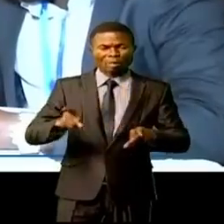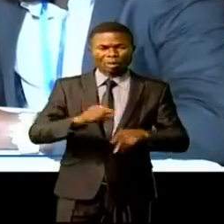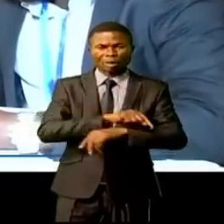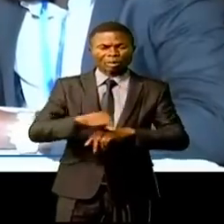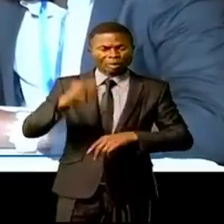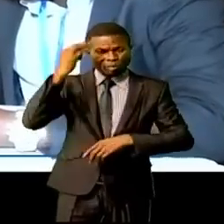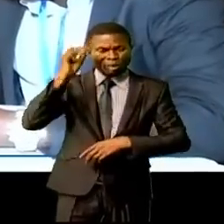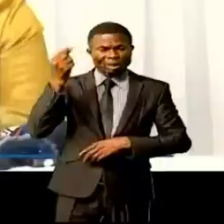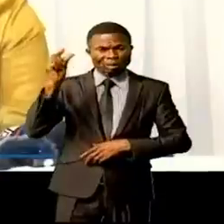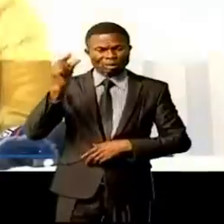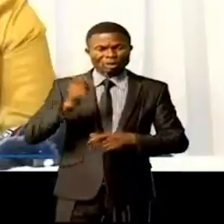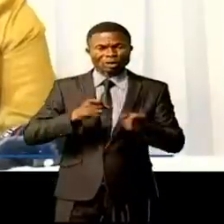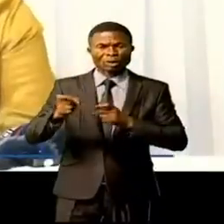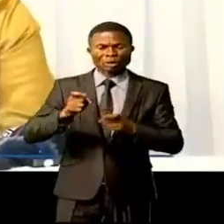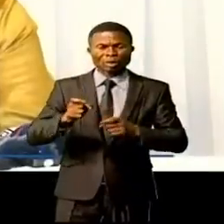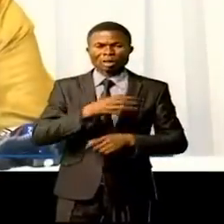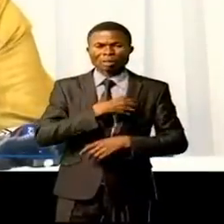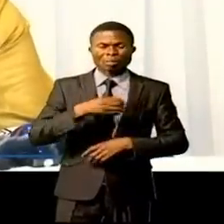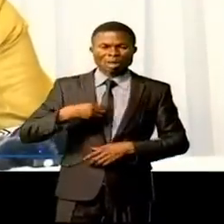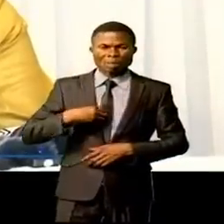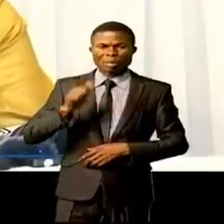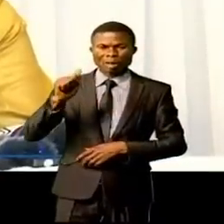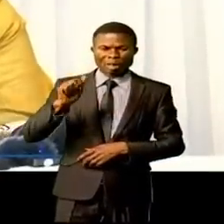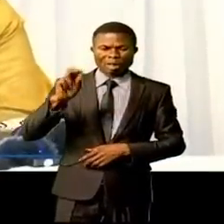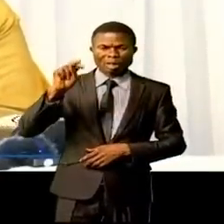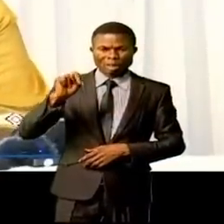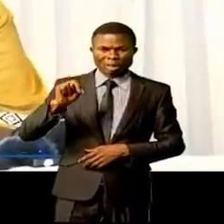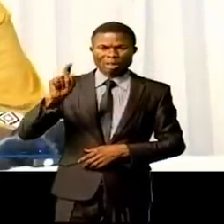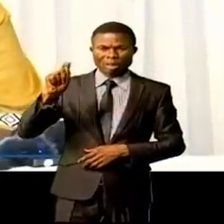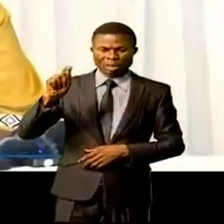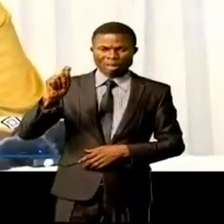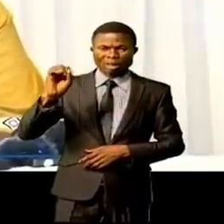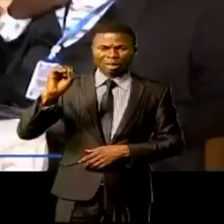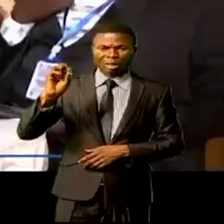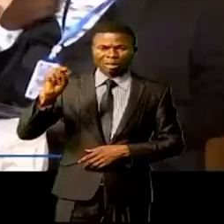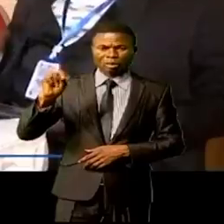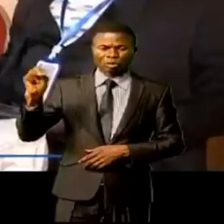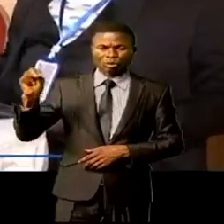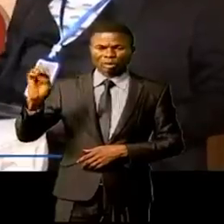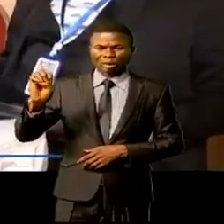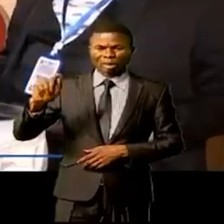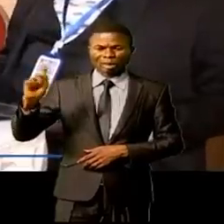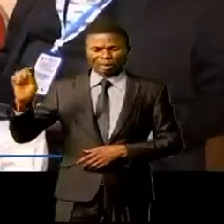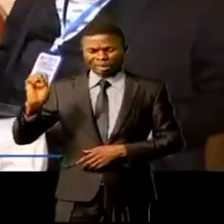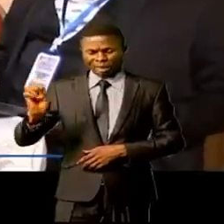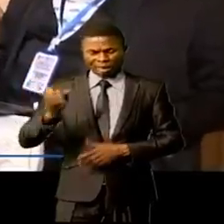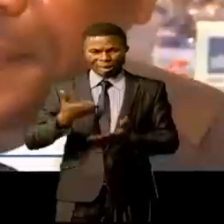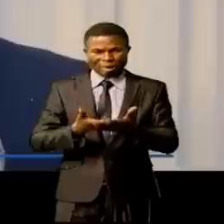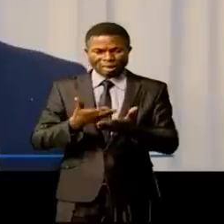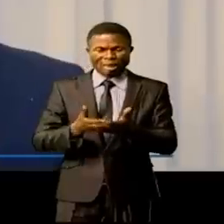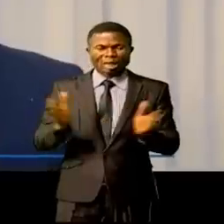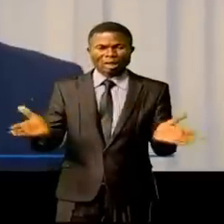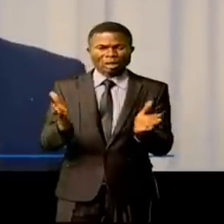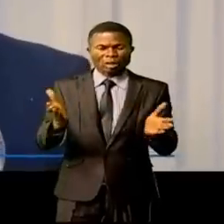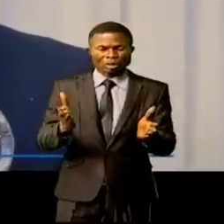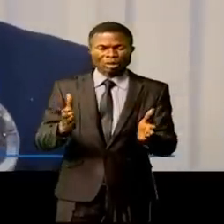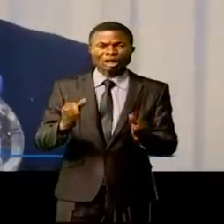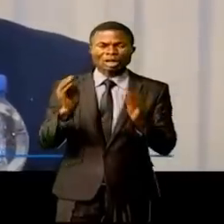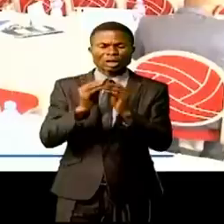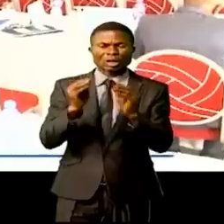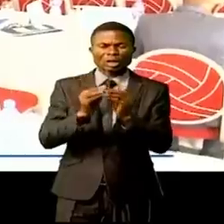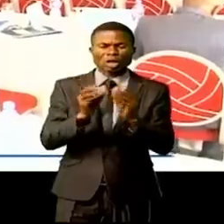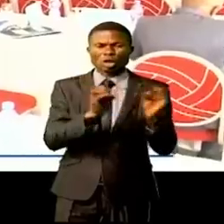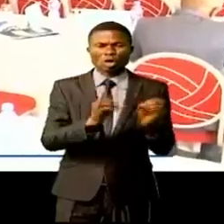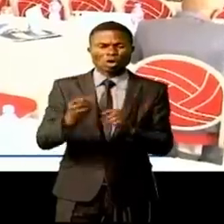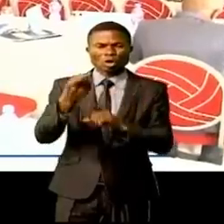des Mines piloté par Antoinette Samba Kalambaye. La recherche des solutions idoines à ces défis a motivé les tables rondes tenues